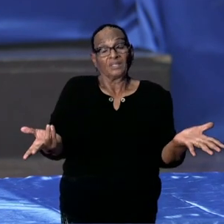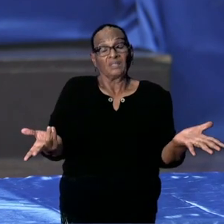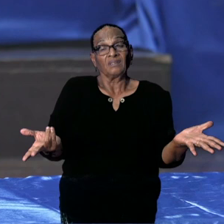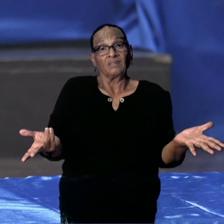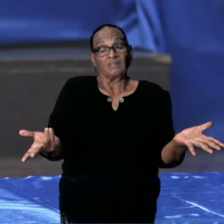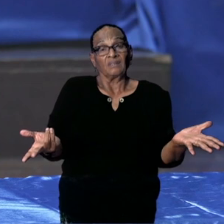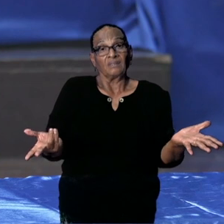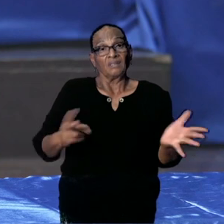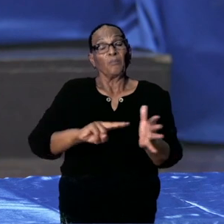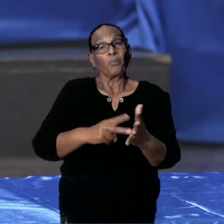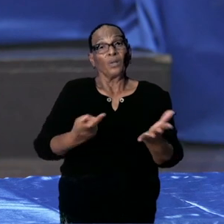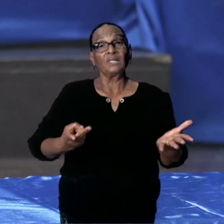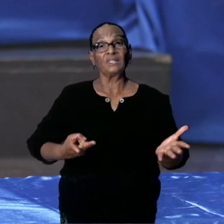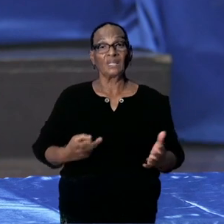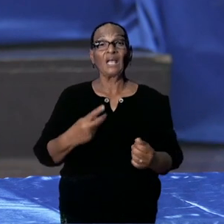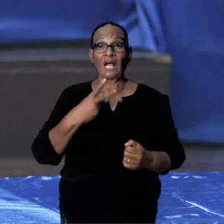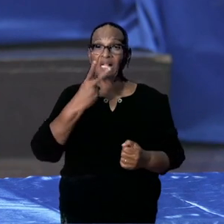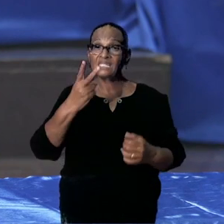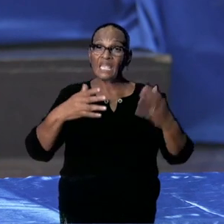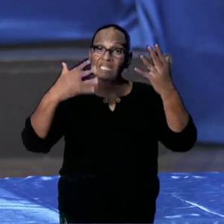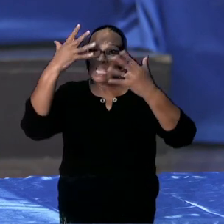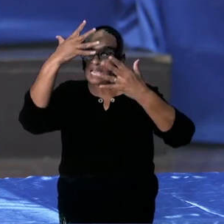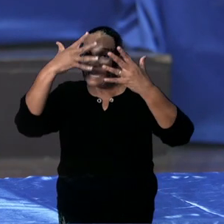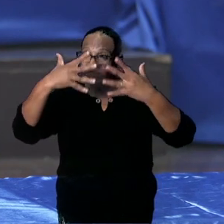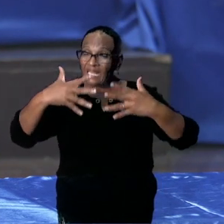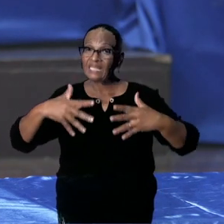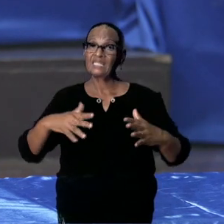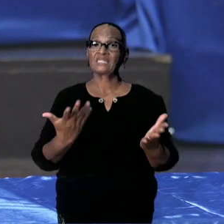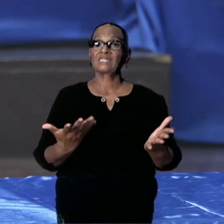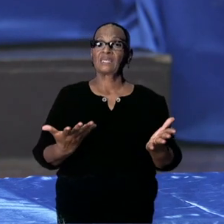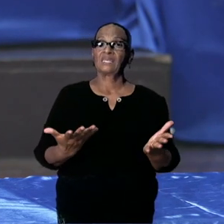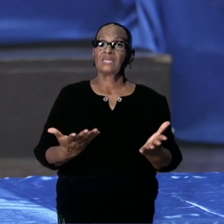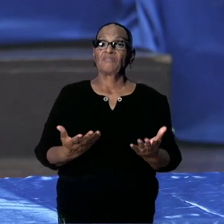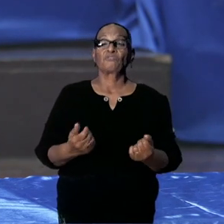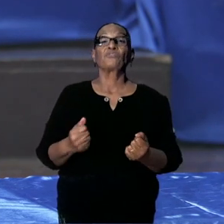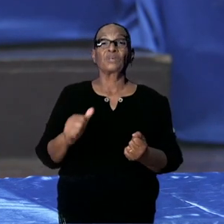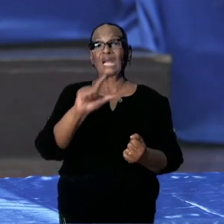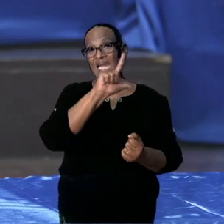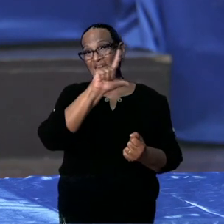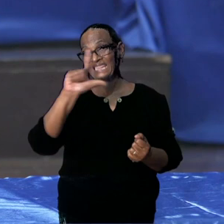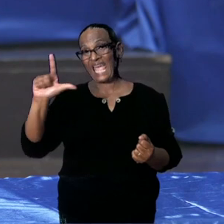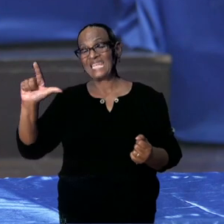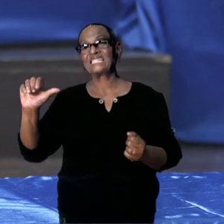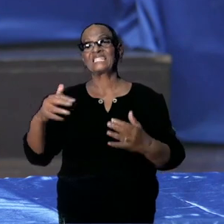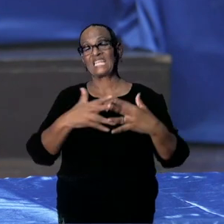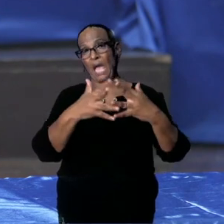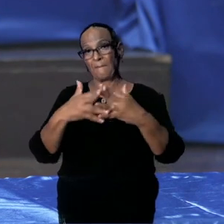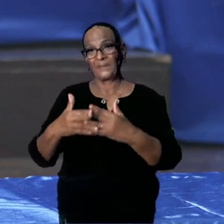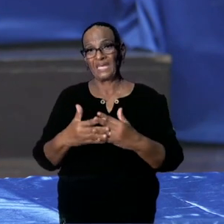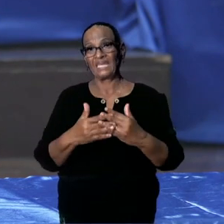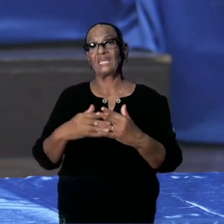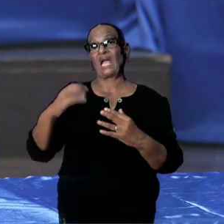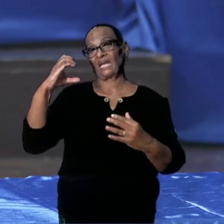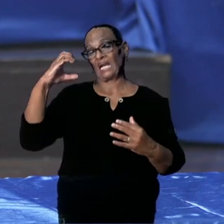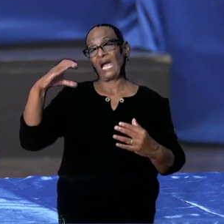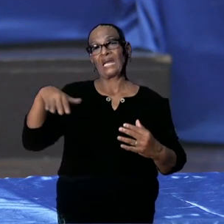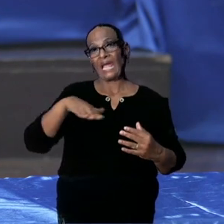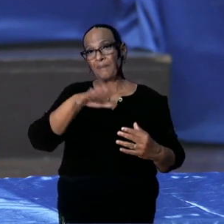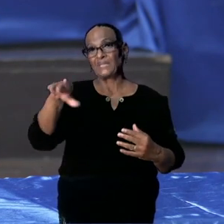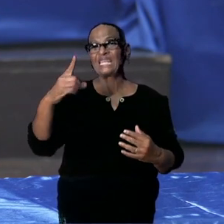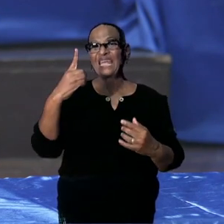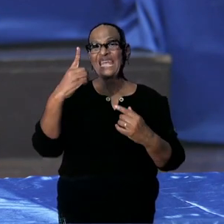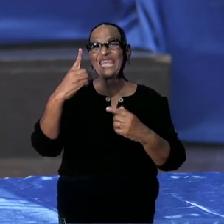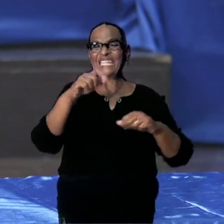Er is een hele mooie analyse over Latijns-Amerika en het Caribisch gebied, met meer dan 1 miljoen doden,